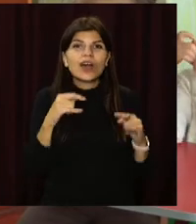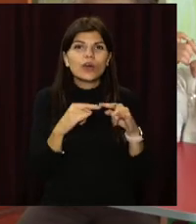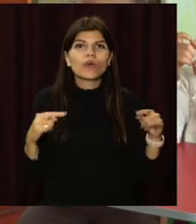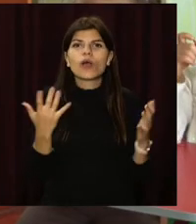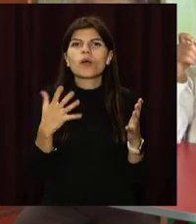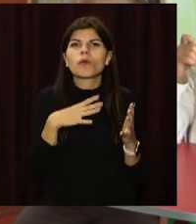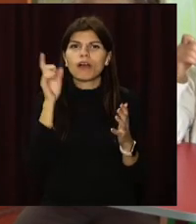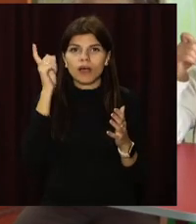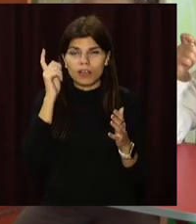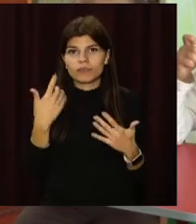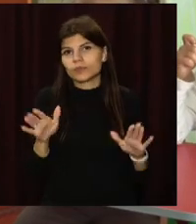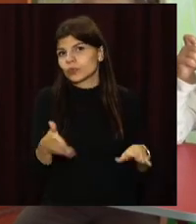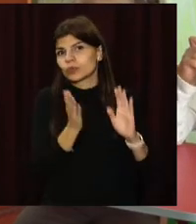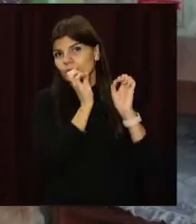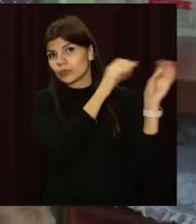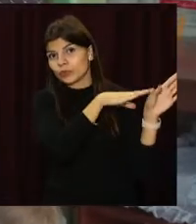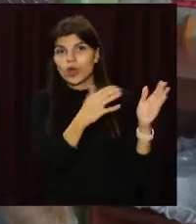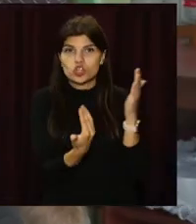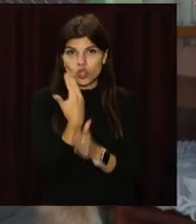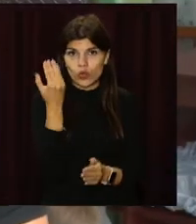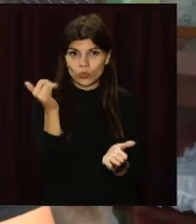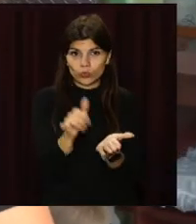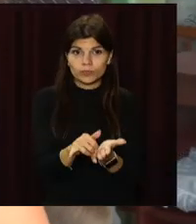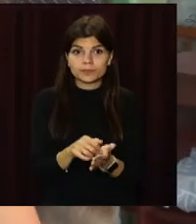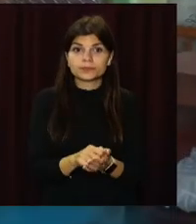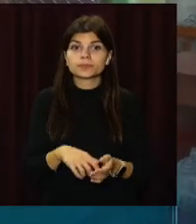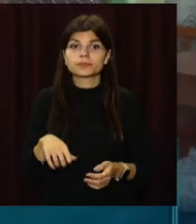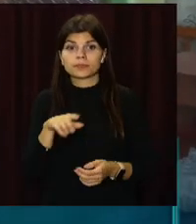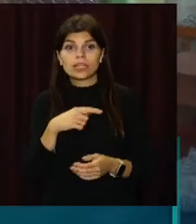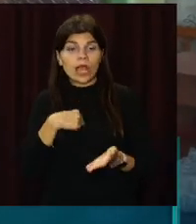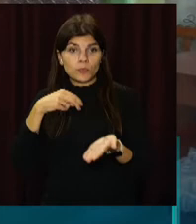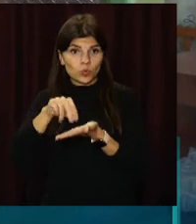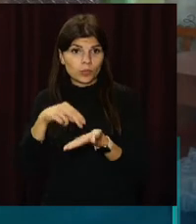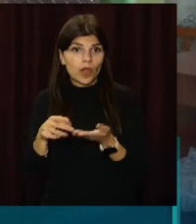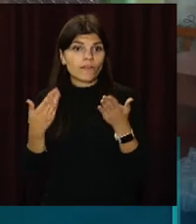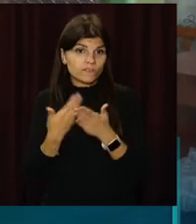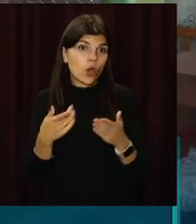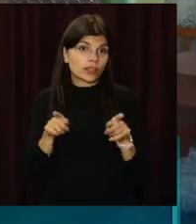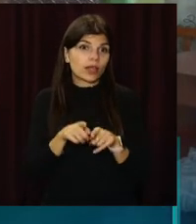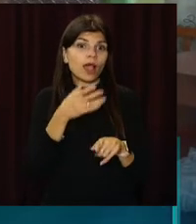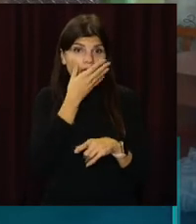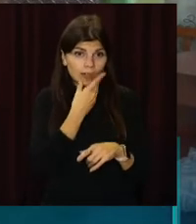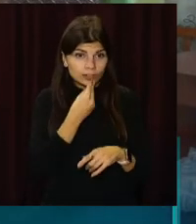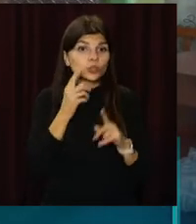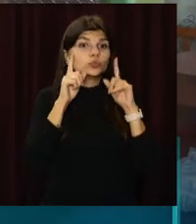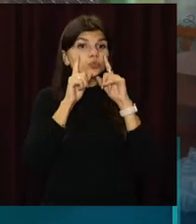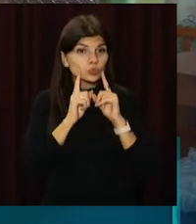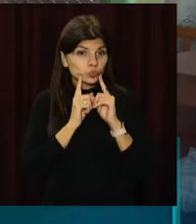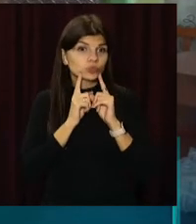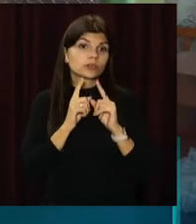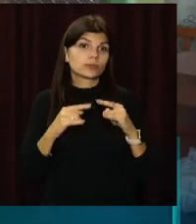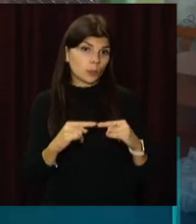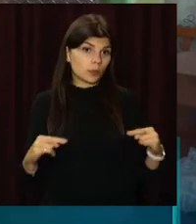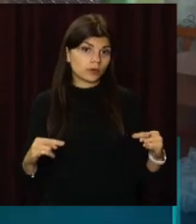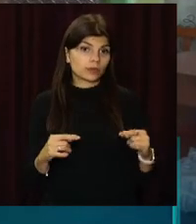яким за три десятки років, пішли в небуття. Нам Невотрудівська громада закупила ось такі гарні, зручні